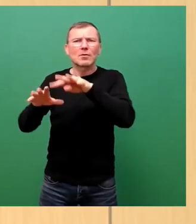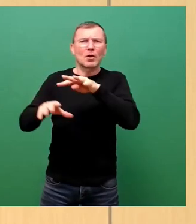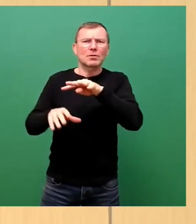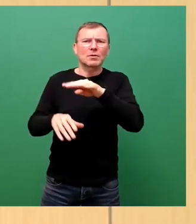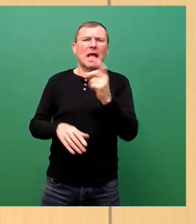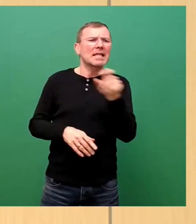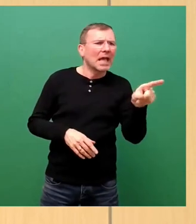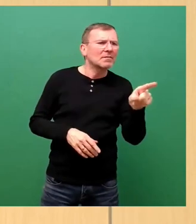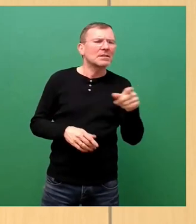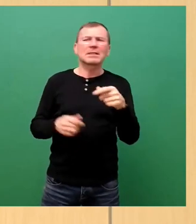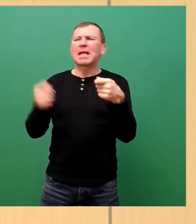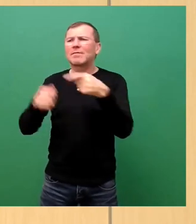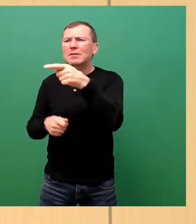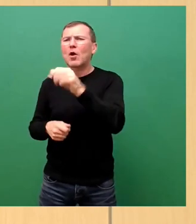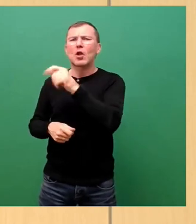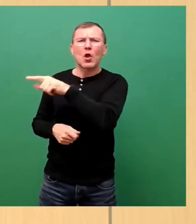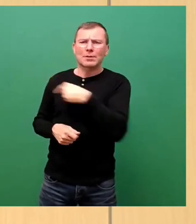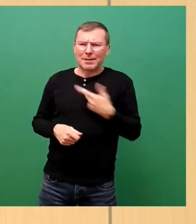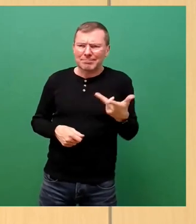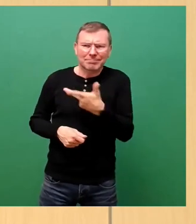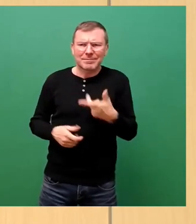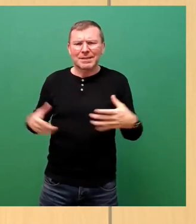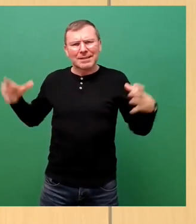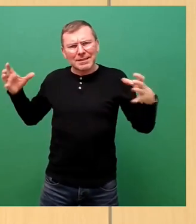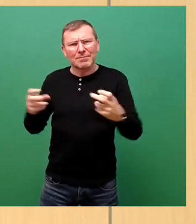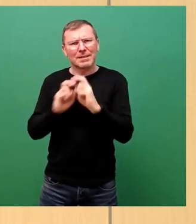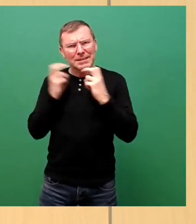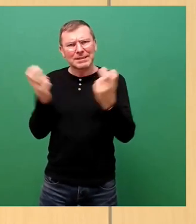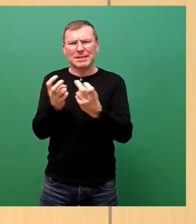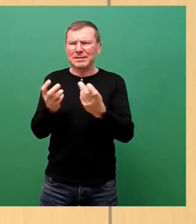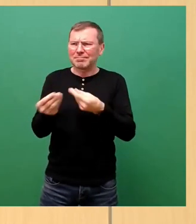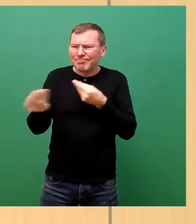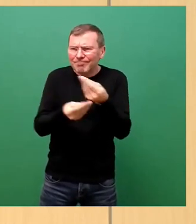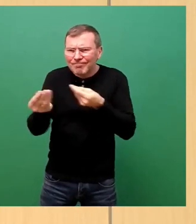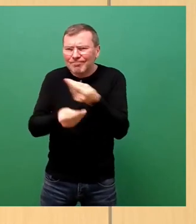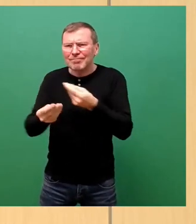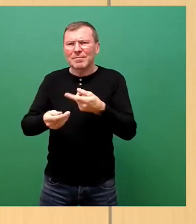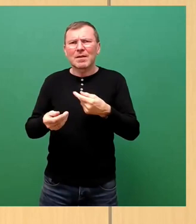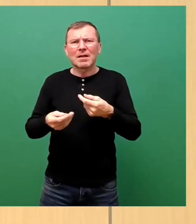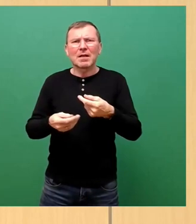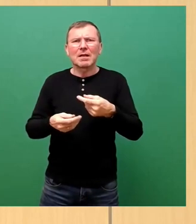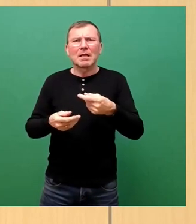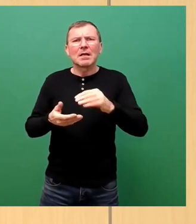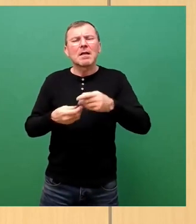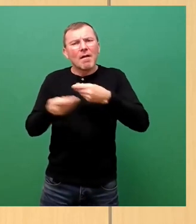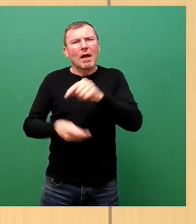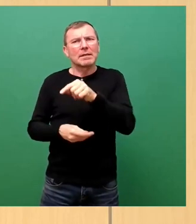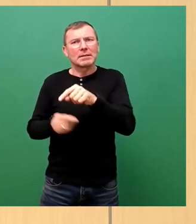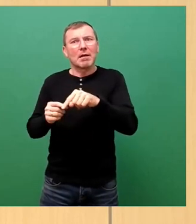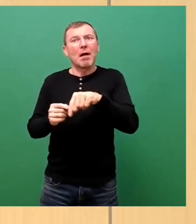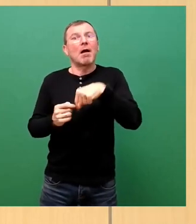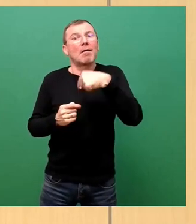Investoren und ich, wir haben da gesessen, wir haben sozusagen mit denen das aushandelt und daraus ist,